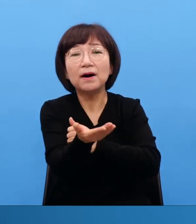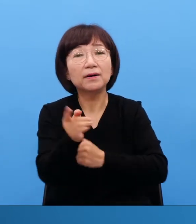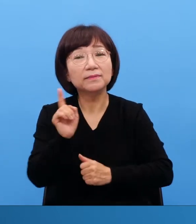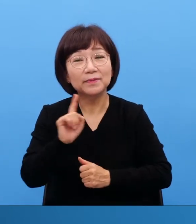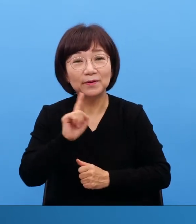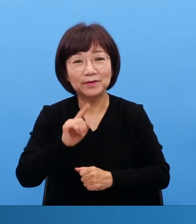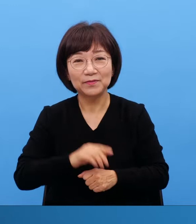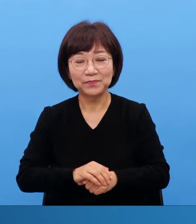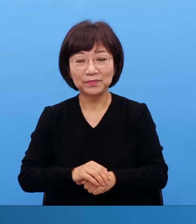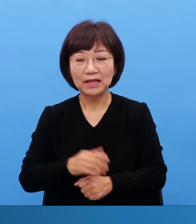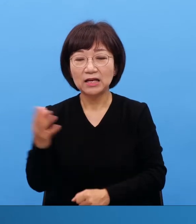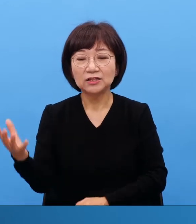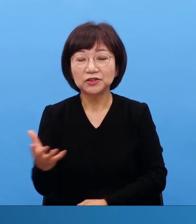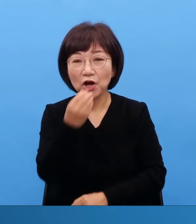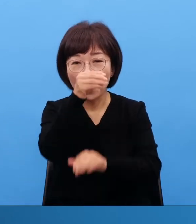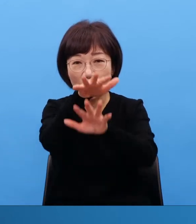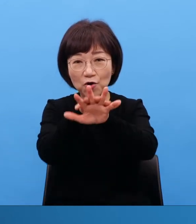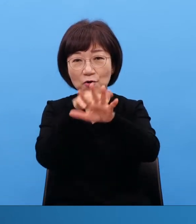성막입니다